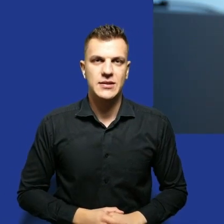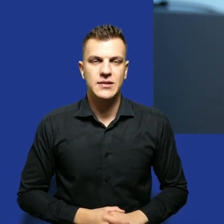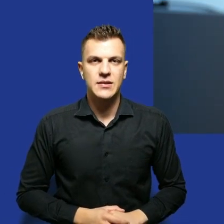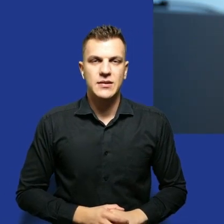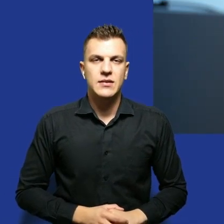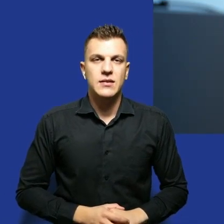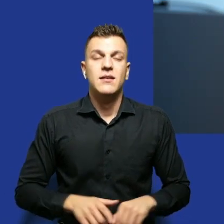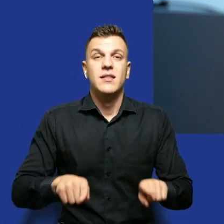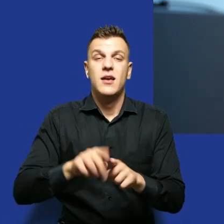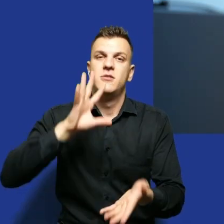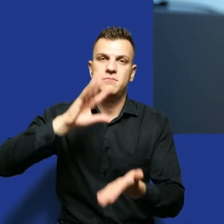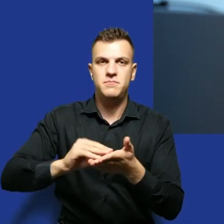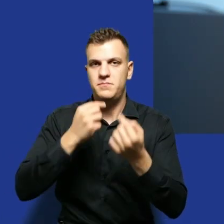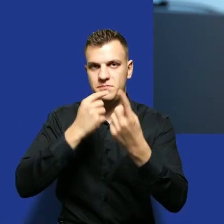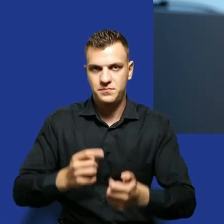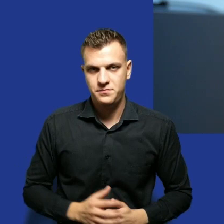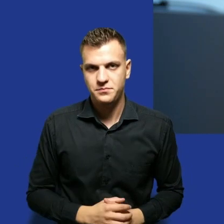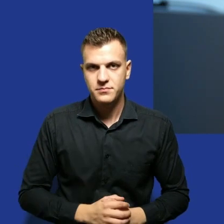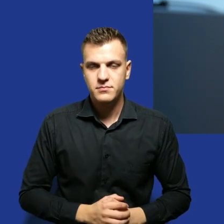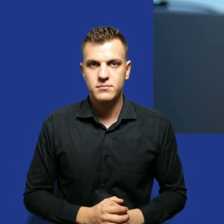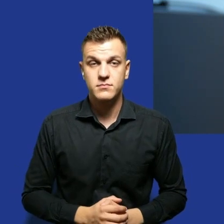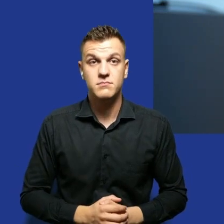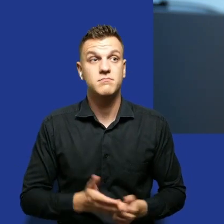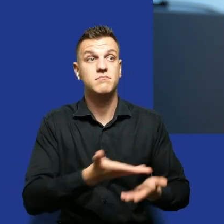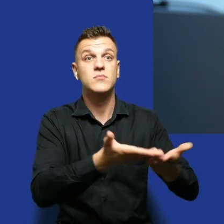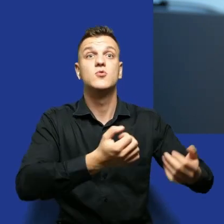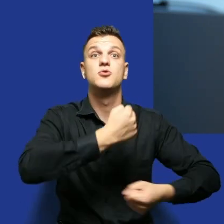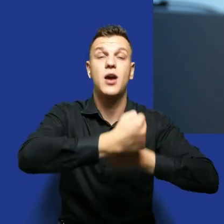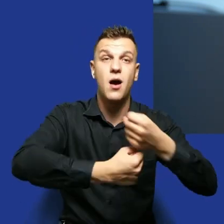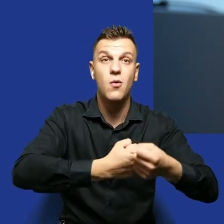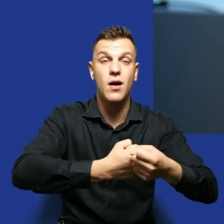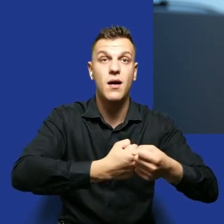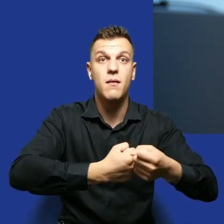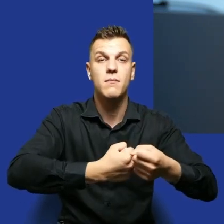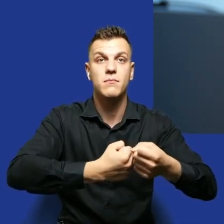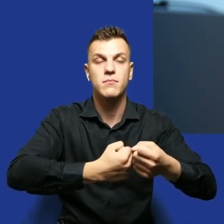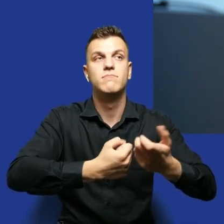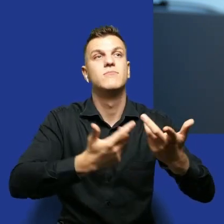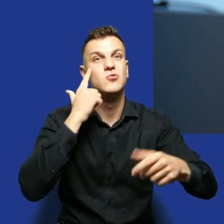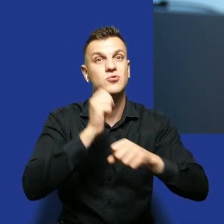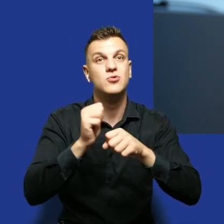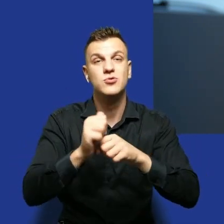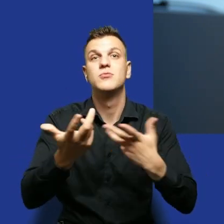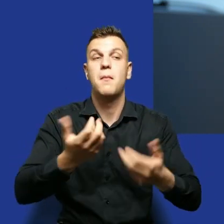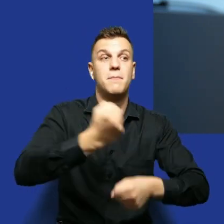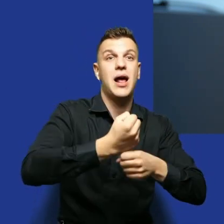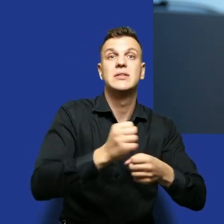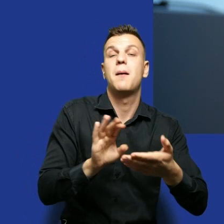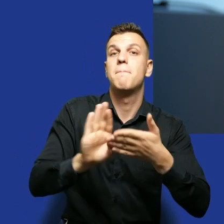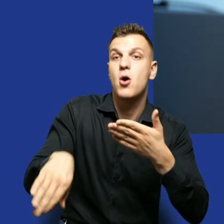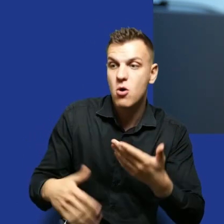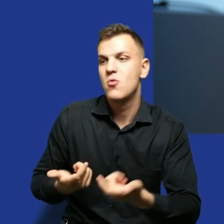podkreślę raz jeszcze, to są działania prowadzone często po godzinach pracy, w czasie wolnym, z